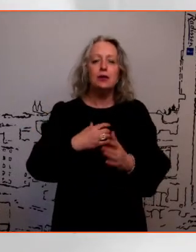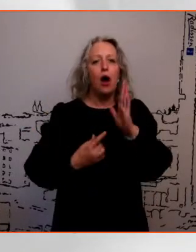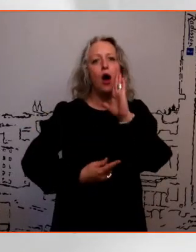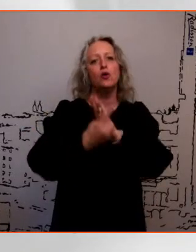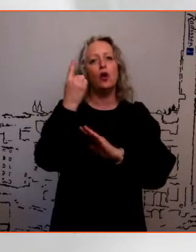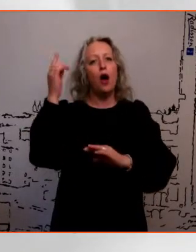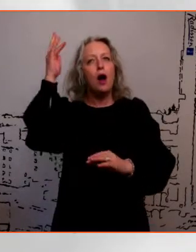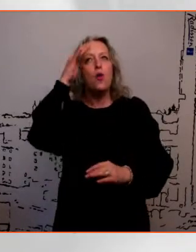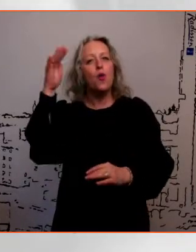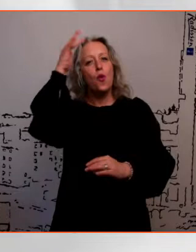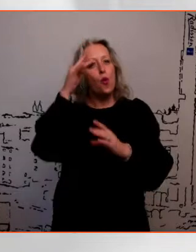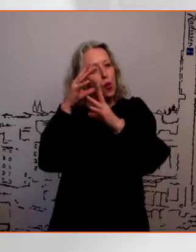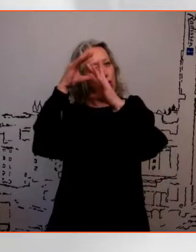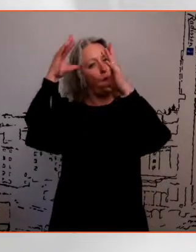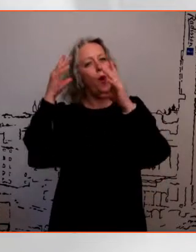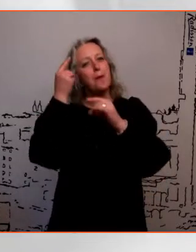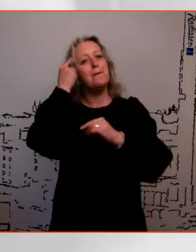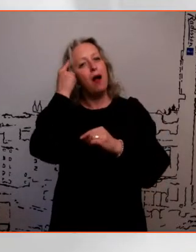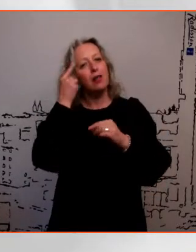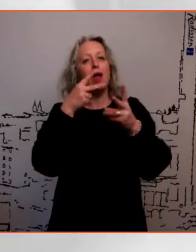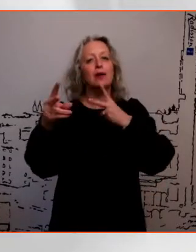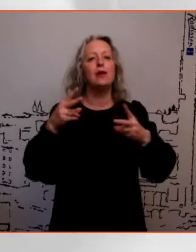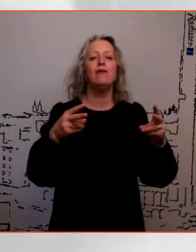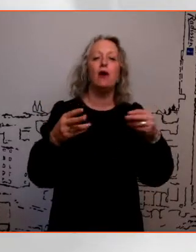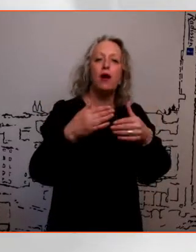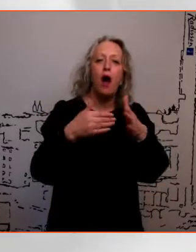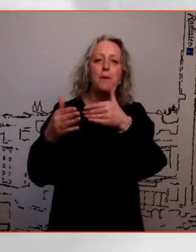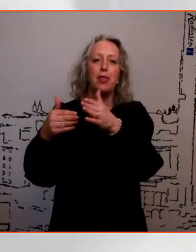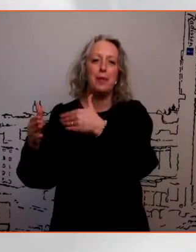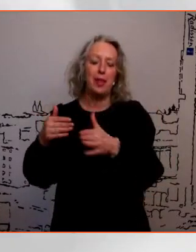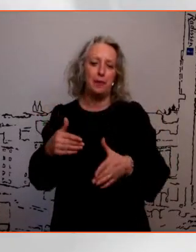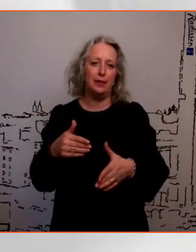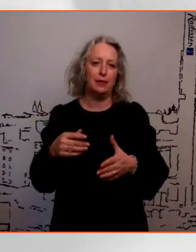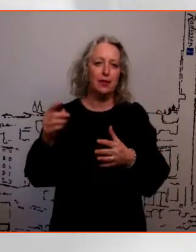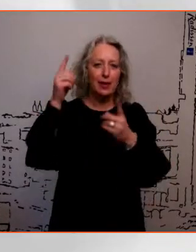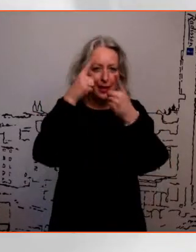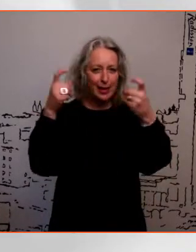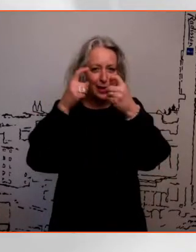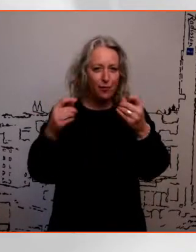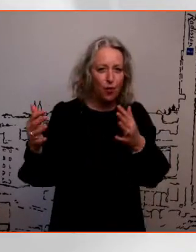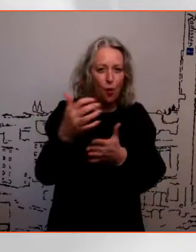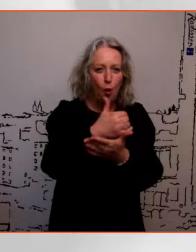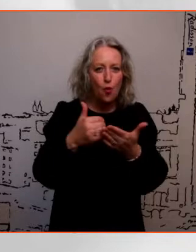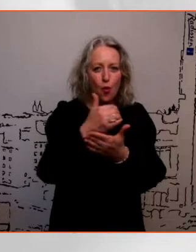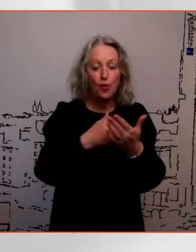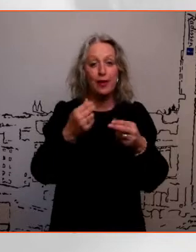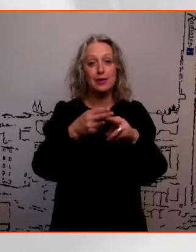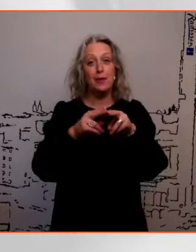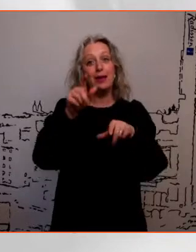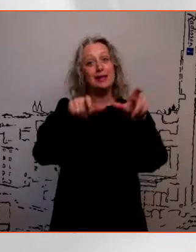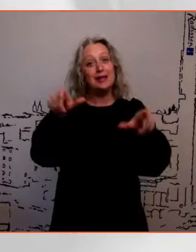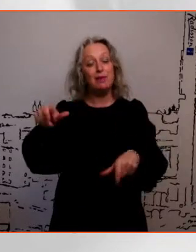erinevõtest ametitest ja püüdaste infot koguda. Et see inimene küllalt visuaalne olend ja